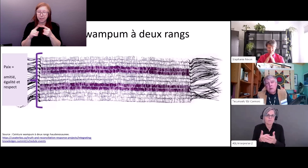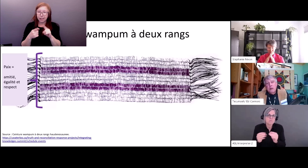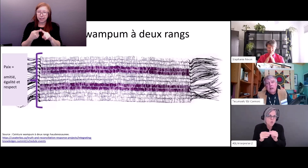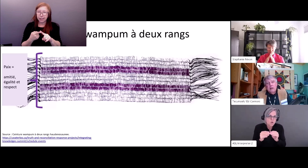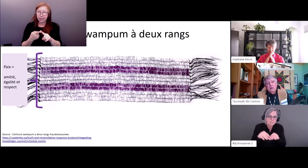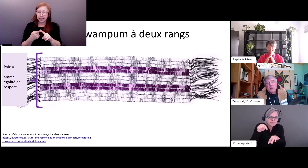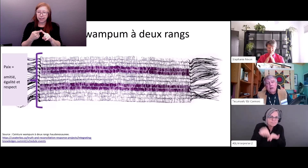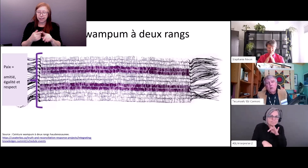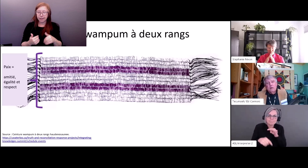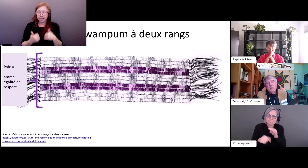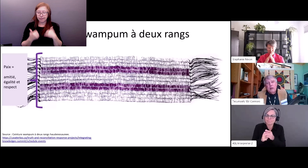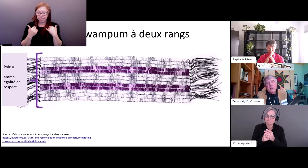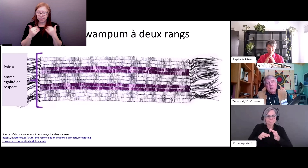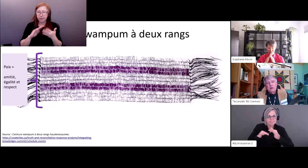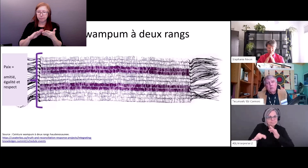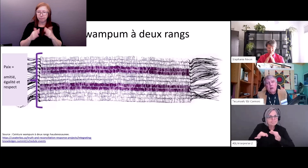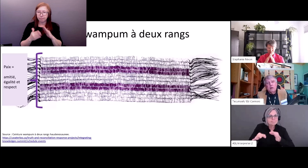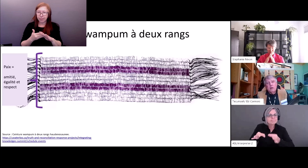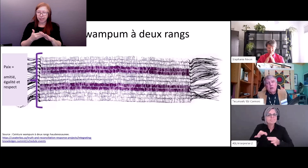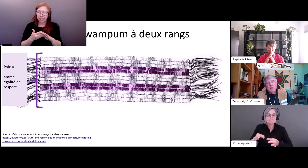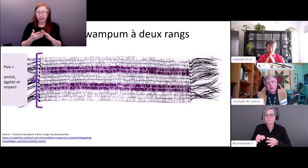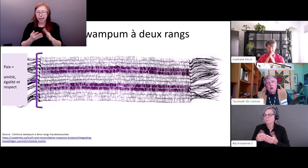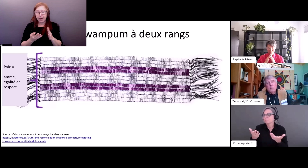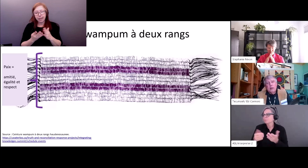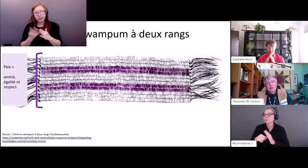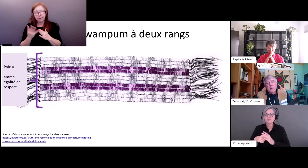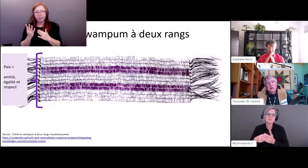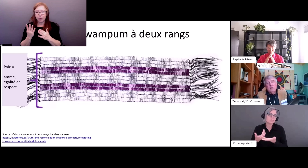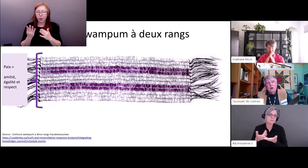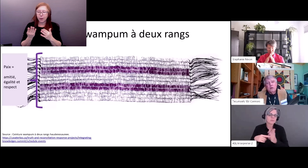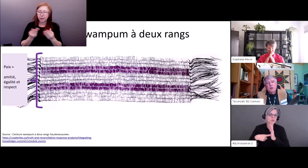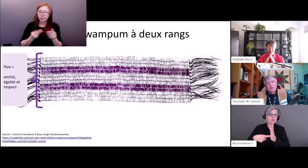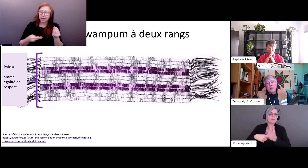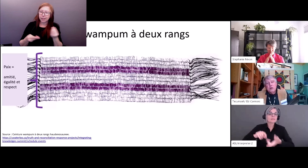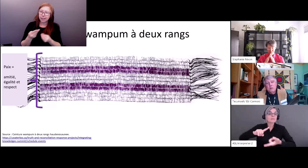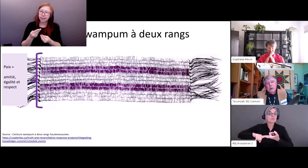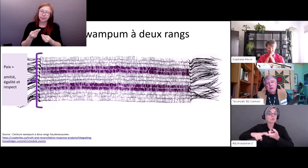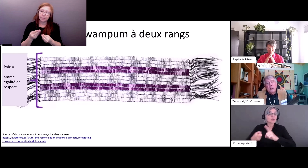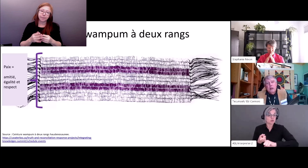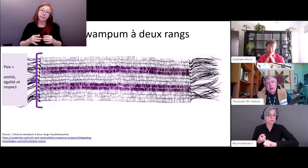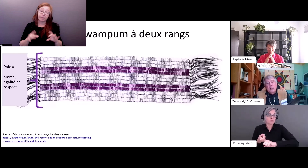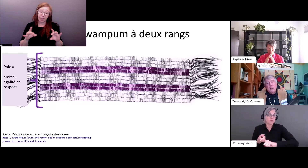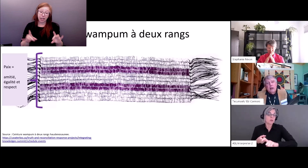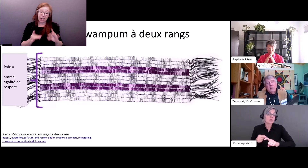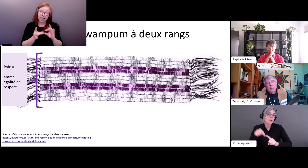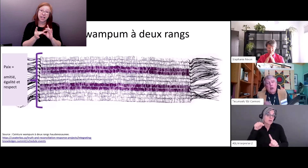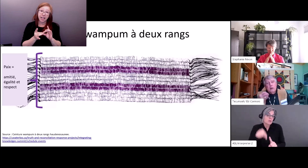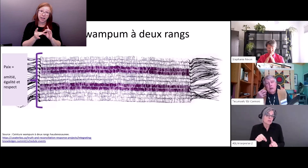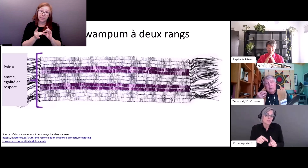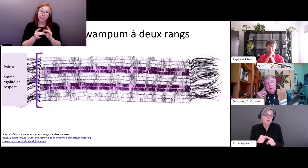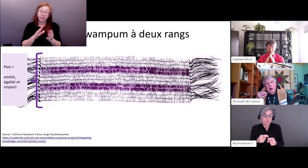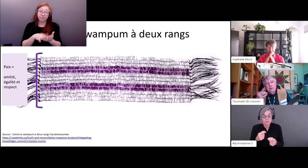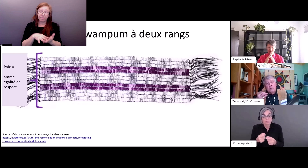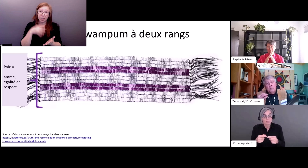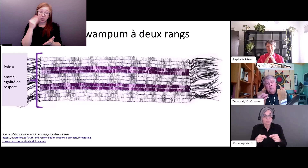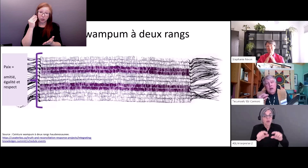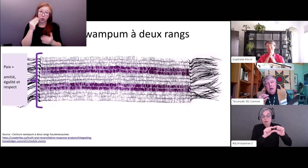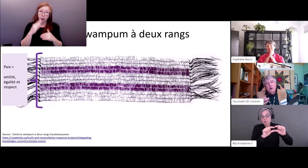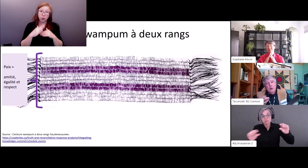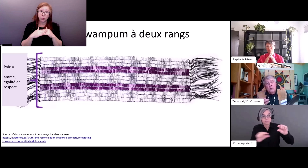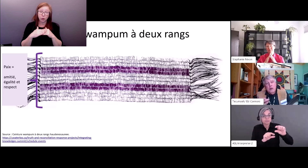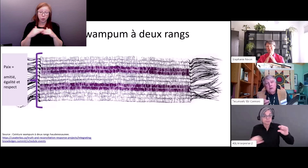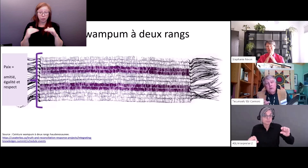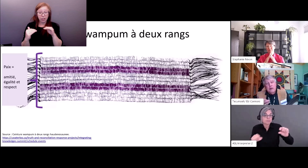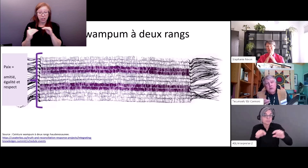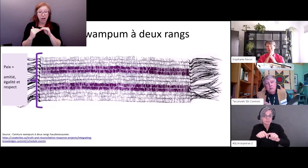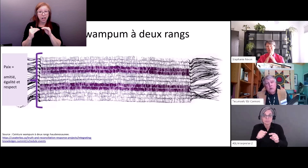formes là où on parle de l'amitié donc on peut pas parler de cette ceinture à deux rangs comme